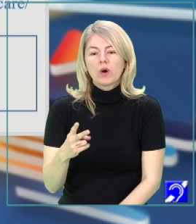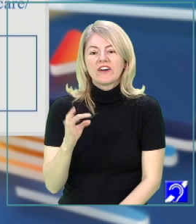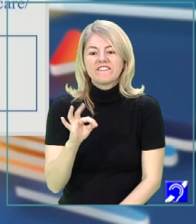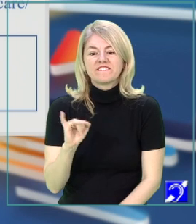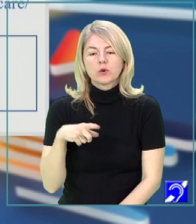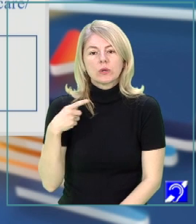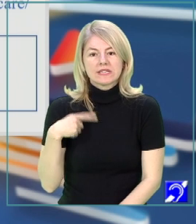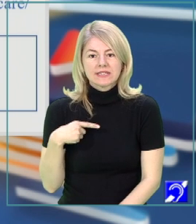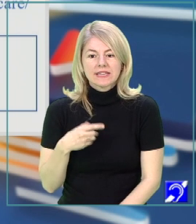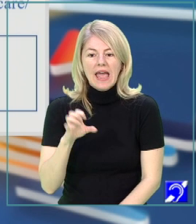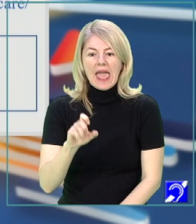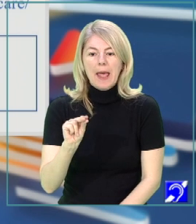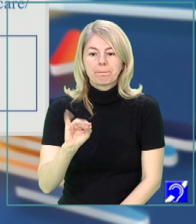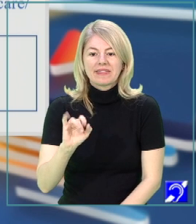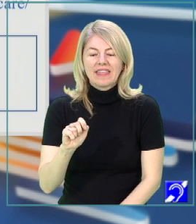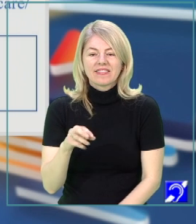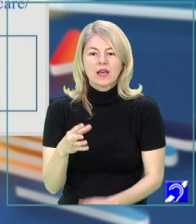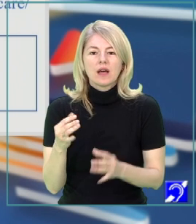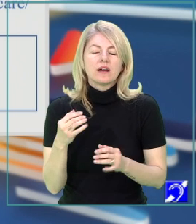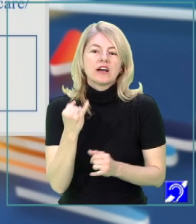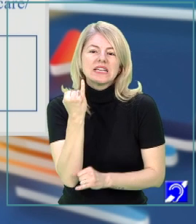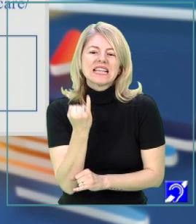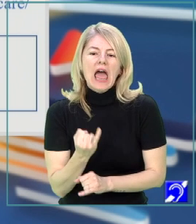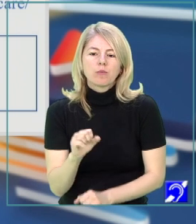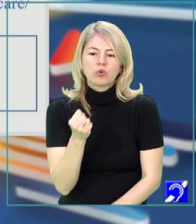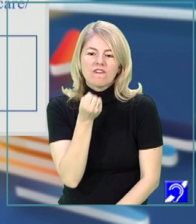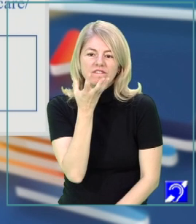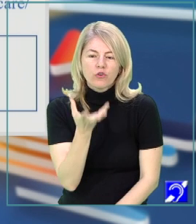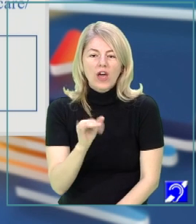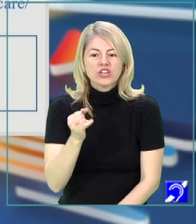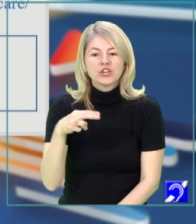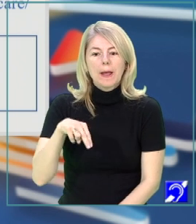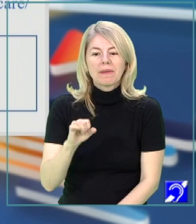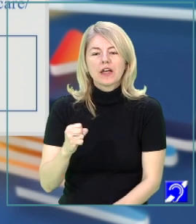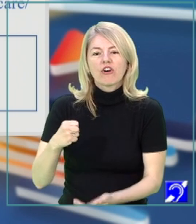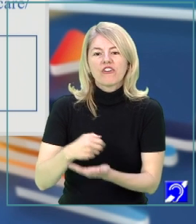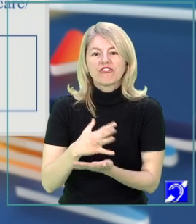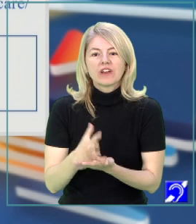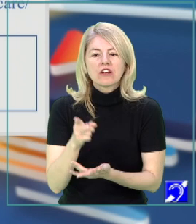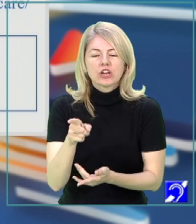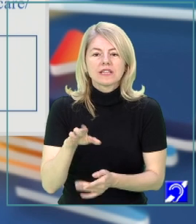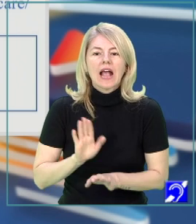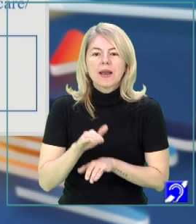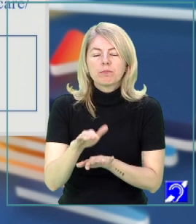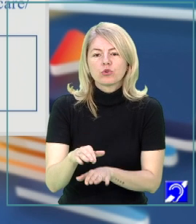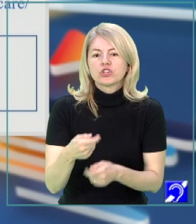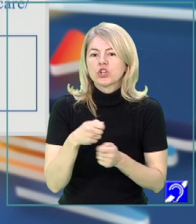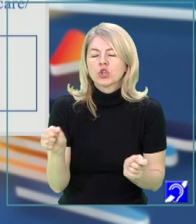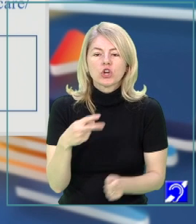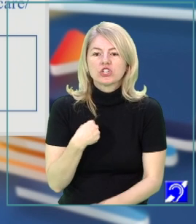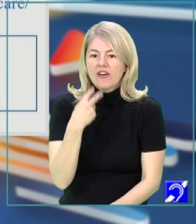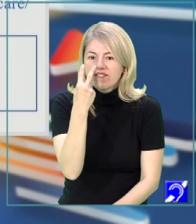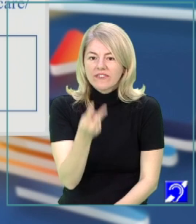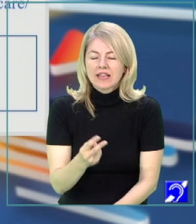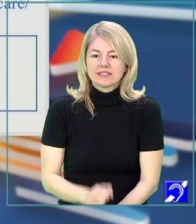ar fi epitetul plăpândul stânjenel și metafora vraja asta care plutește în tot ce vezi.